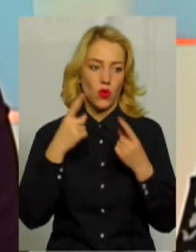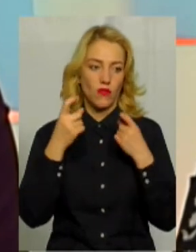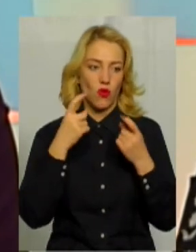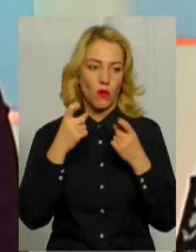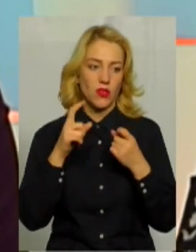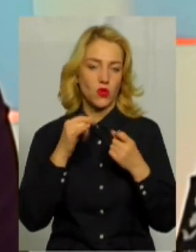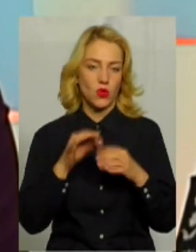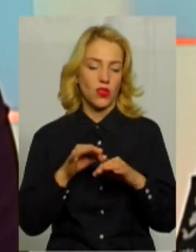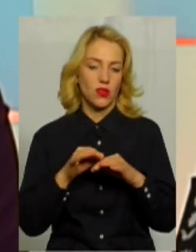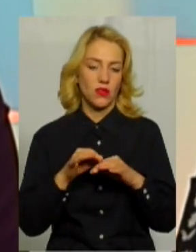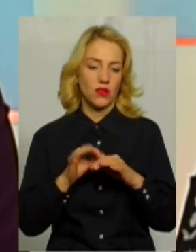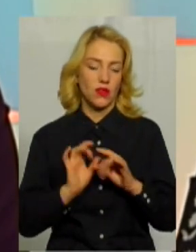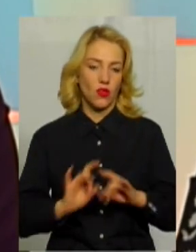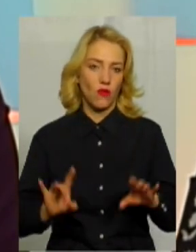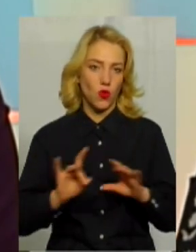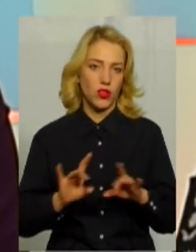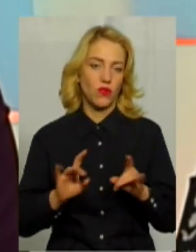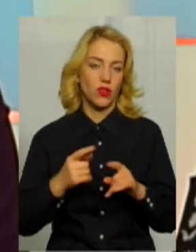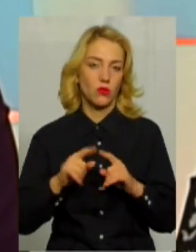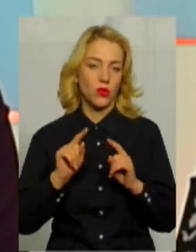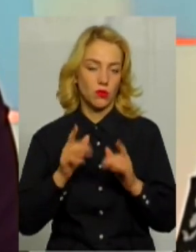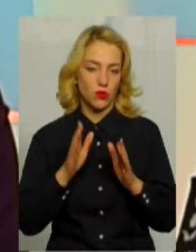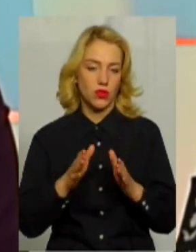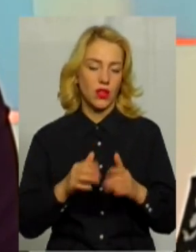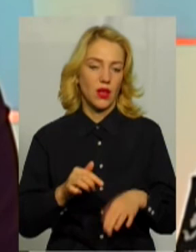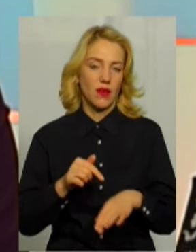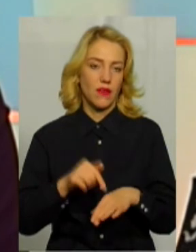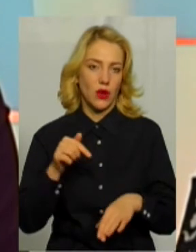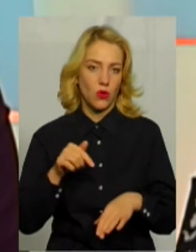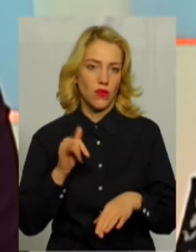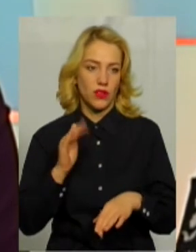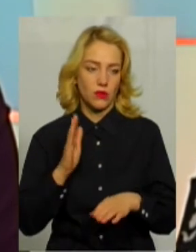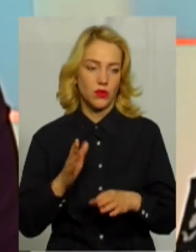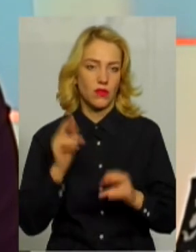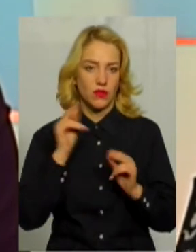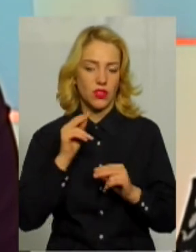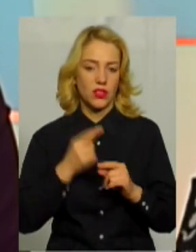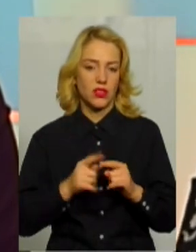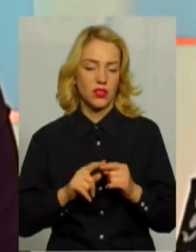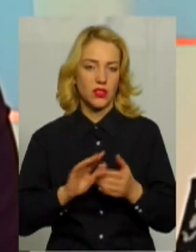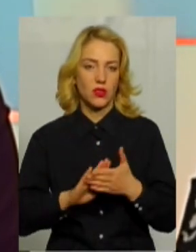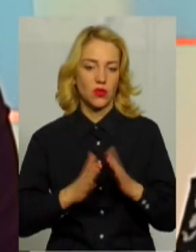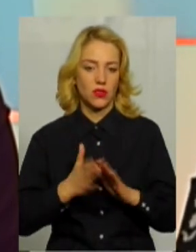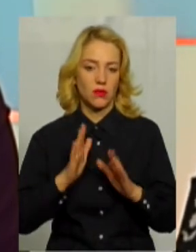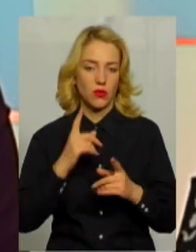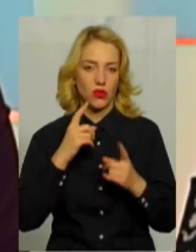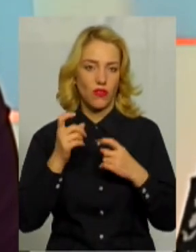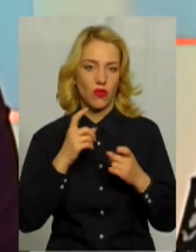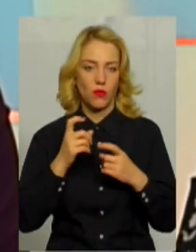доводить її до відома, і, відповідно, буде певне реагування, буде вивчатися ситуація, будуть інформуватися